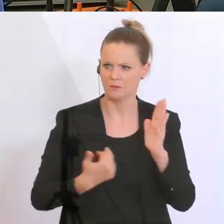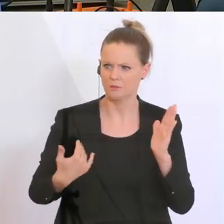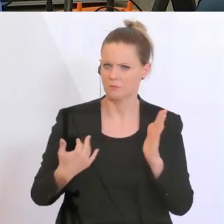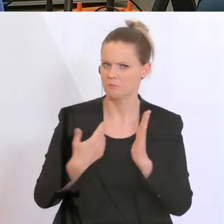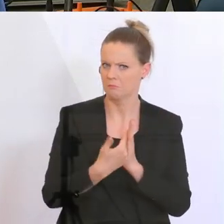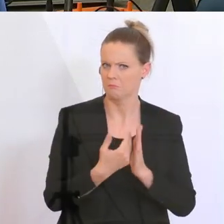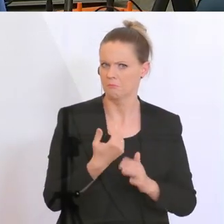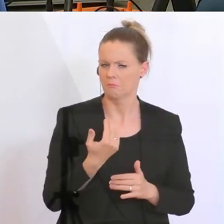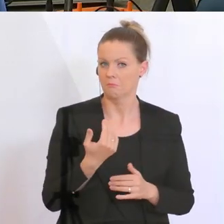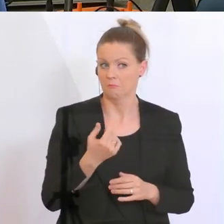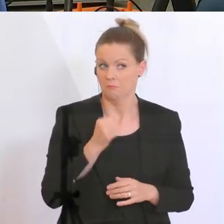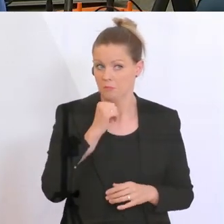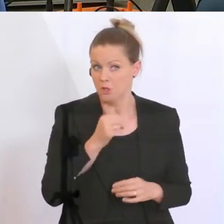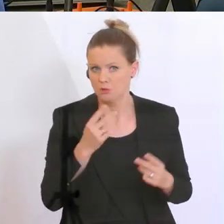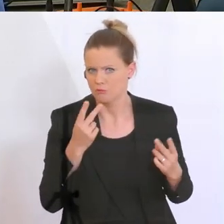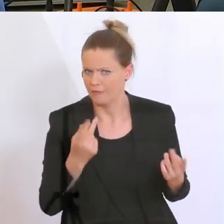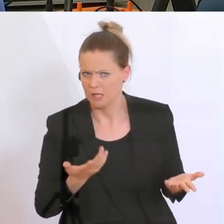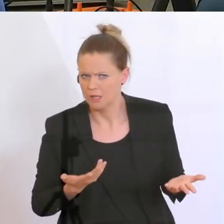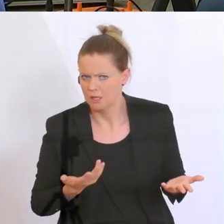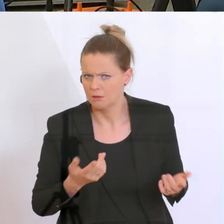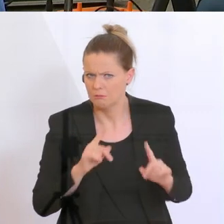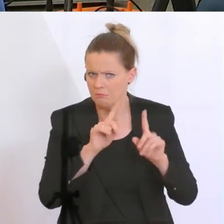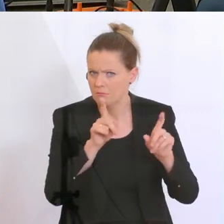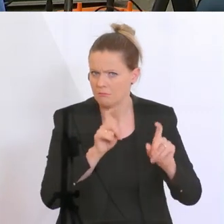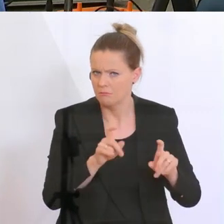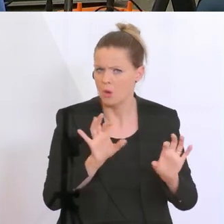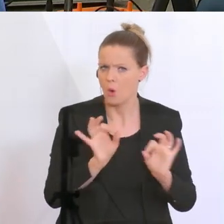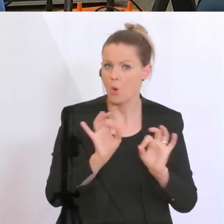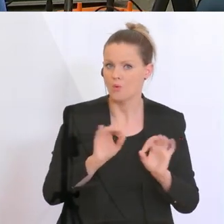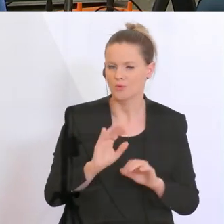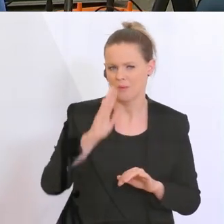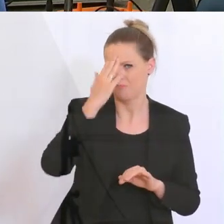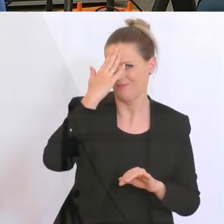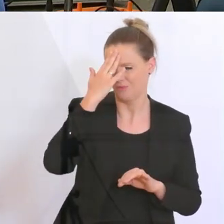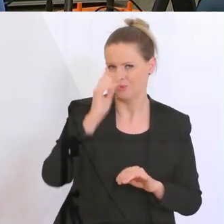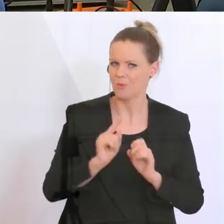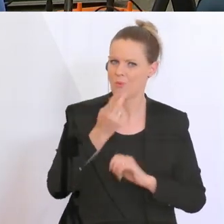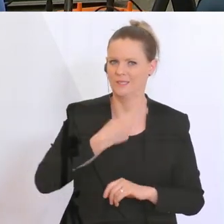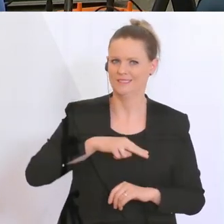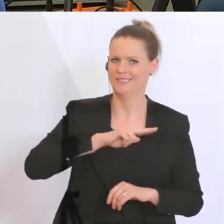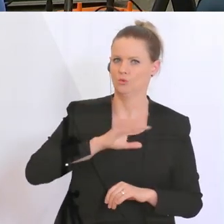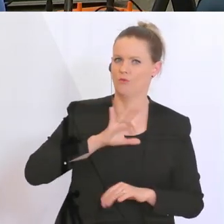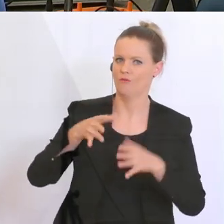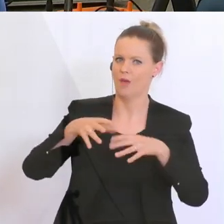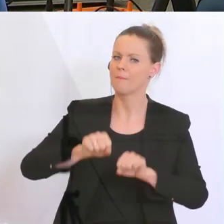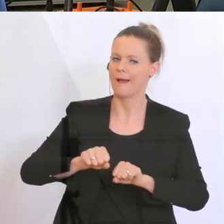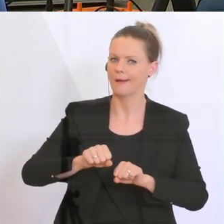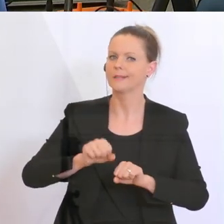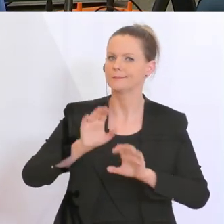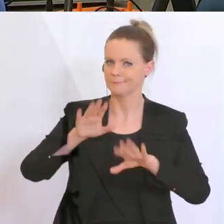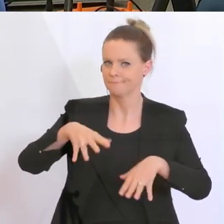nicht so wichtig. Oder nimmt man bewusst ein höheres Risiko für die Banken in Kauf und werden die